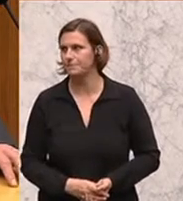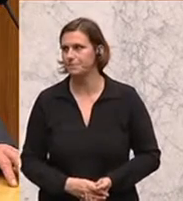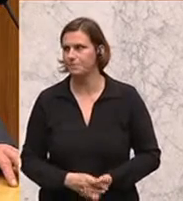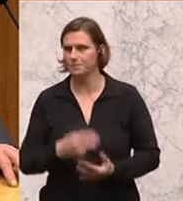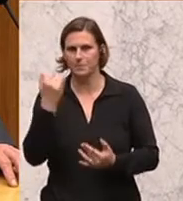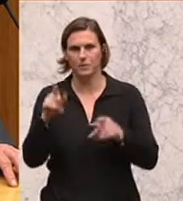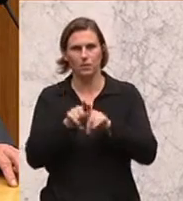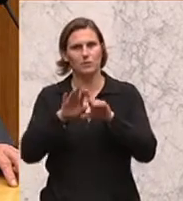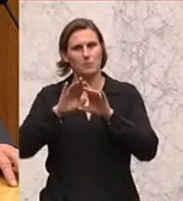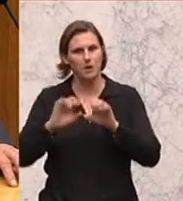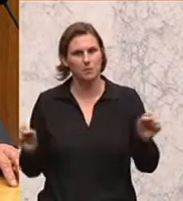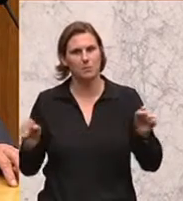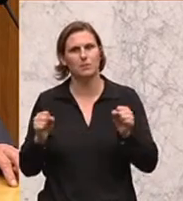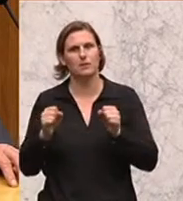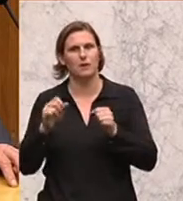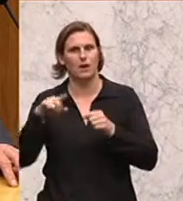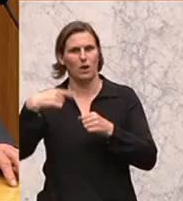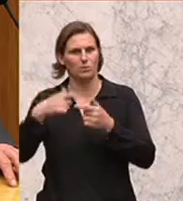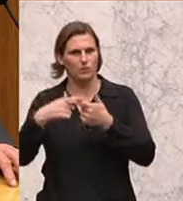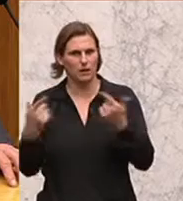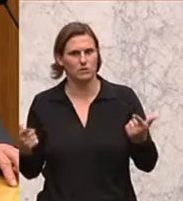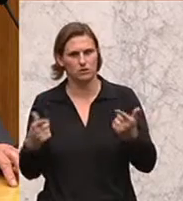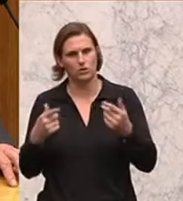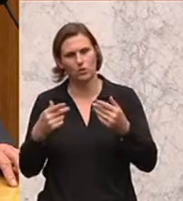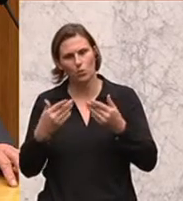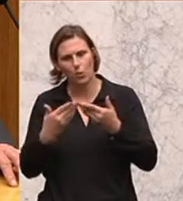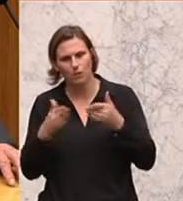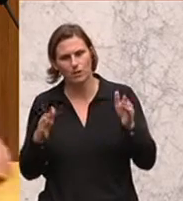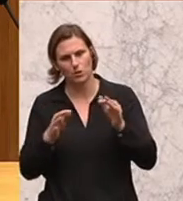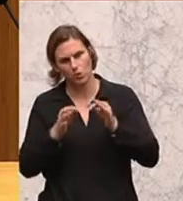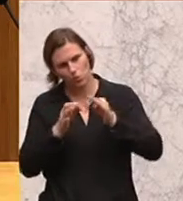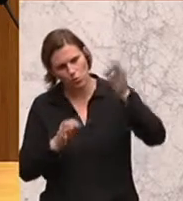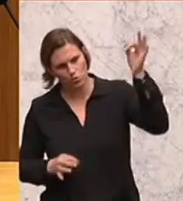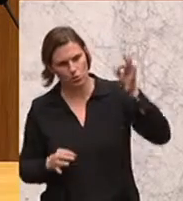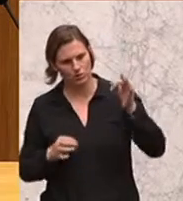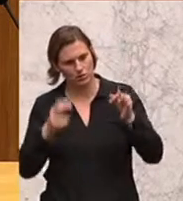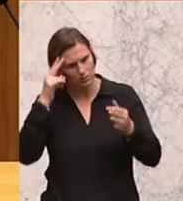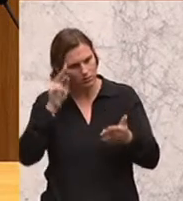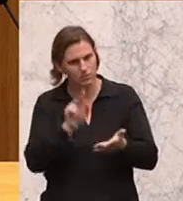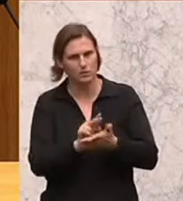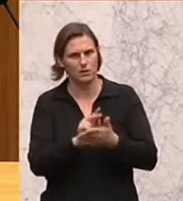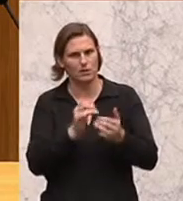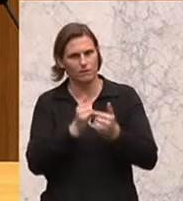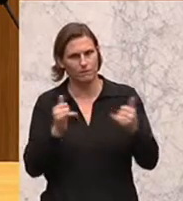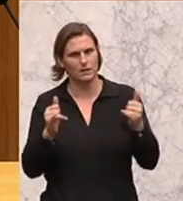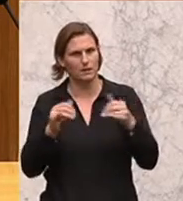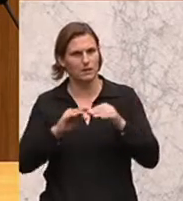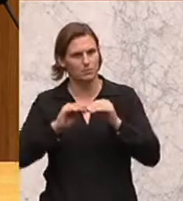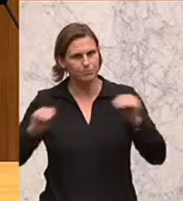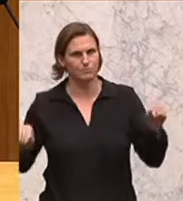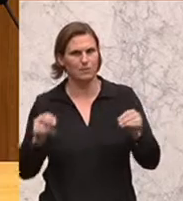Übereinkommen zur Befreiung ausländischer öffentlicher Urkunden von der Beglaubigung, nämlich das Hager-Übereinkommen.